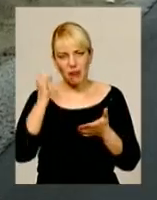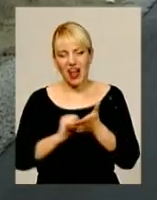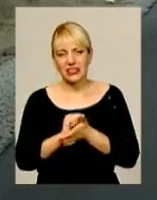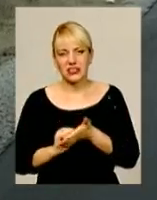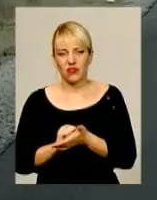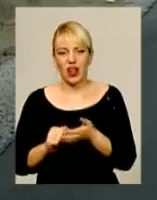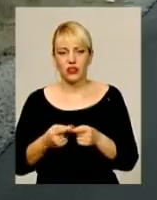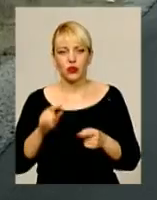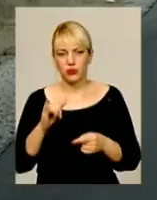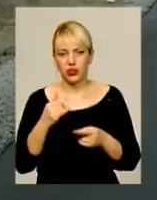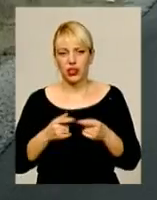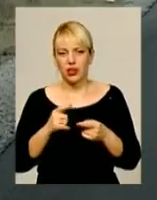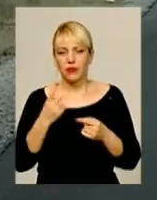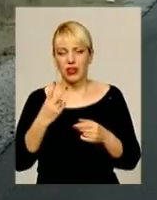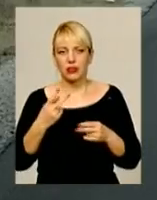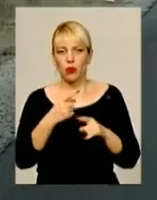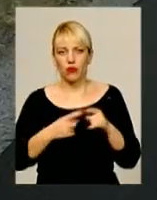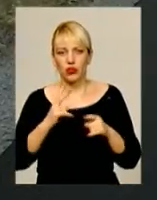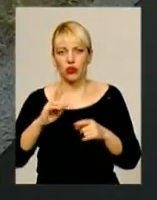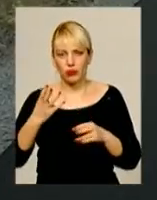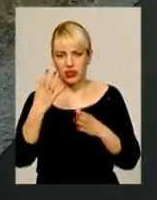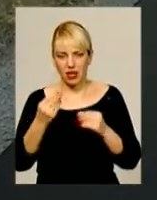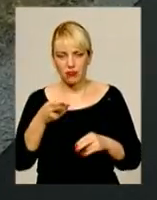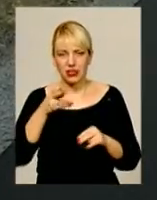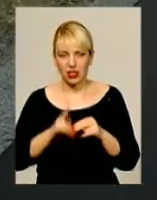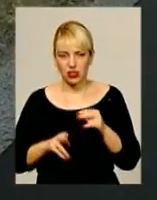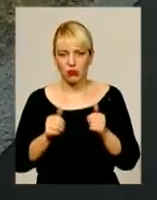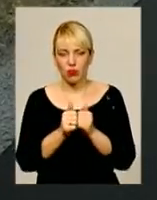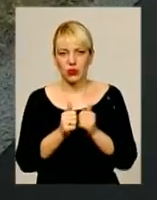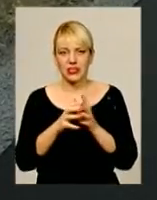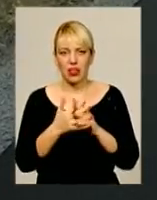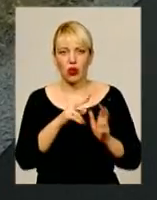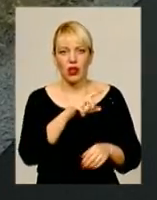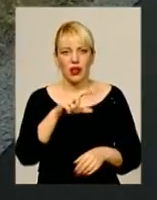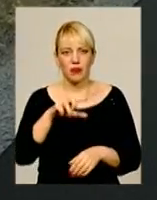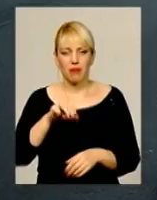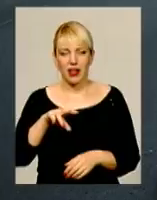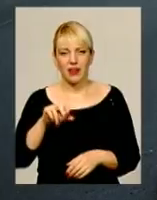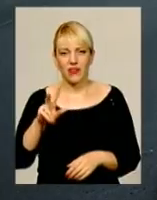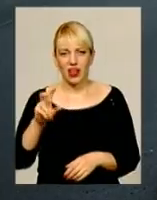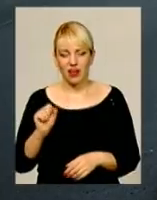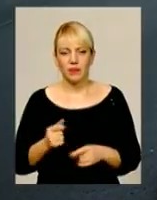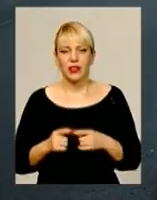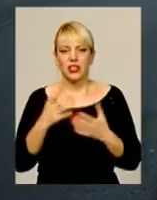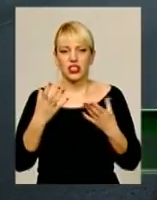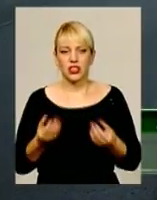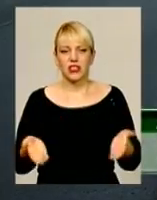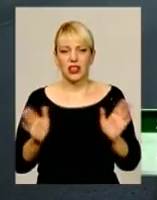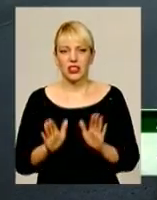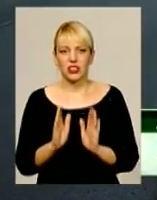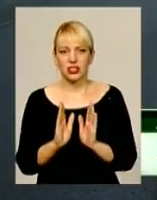ремонтувати відрізок на 2,5 кілометра дороги державного значення поблизу села Хмельівка Городоцького району. І зараз залишиться